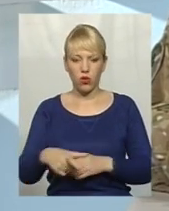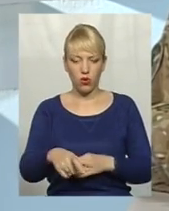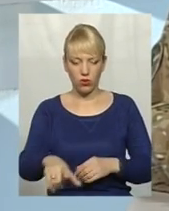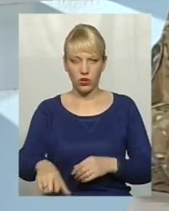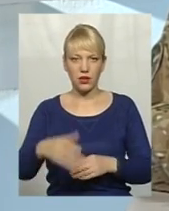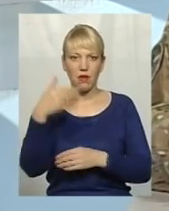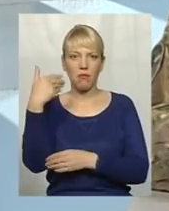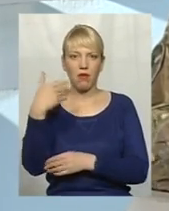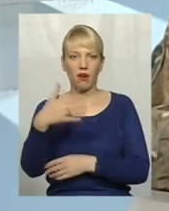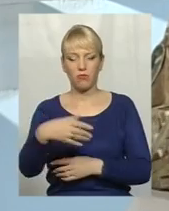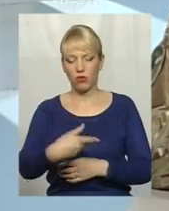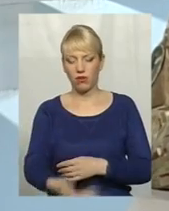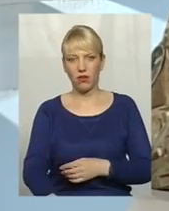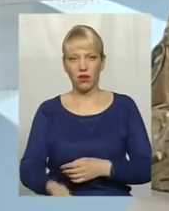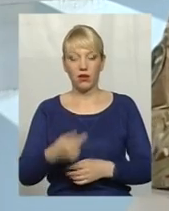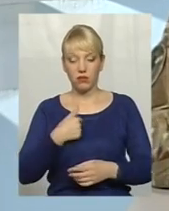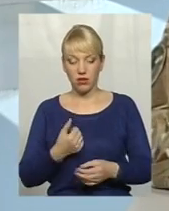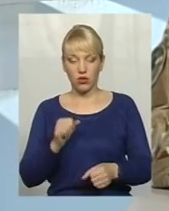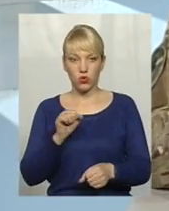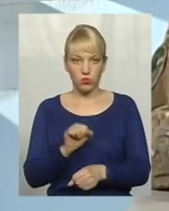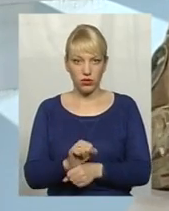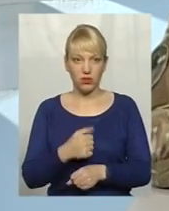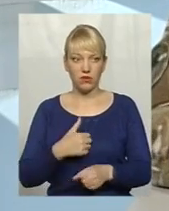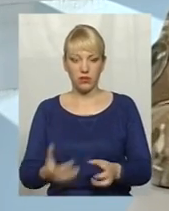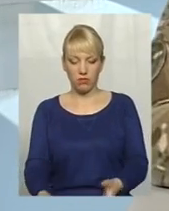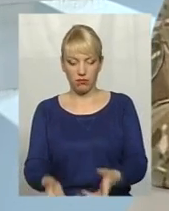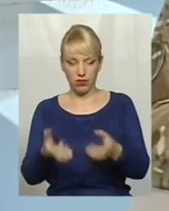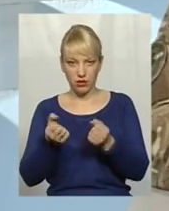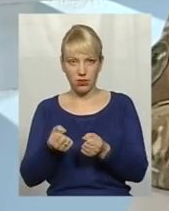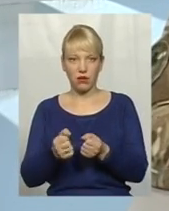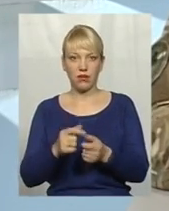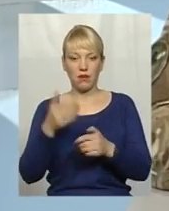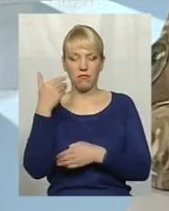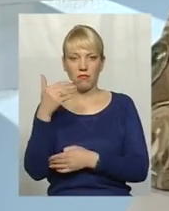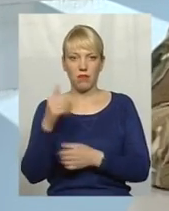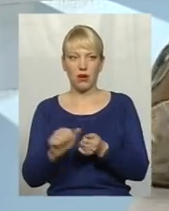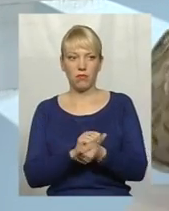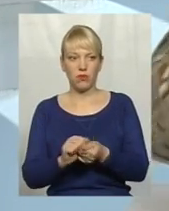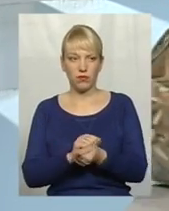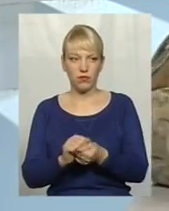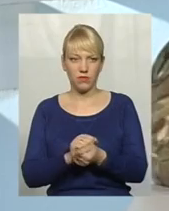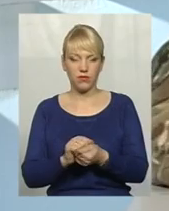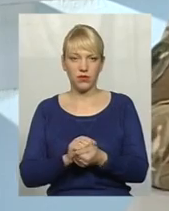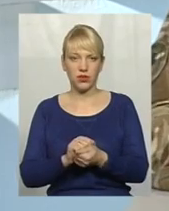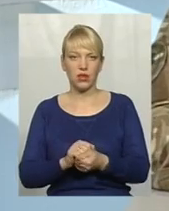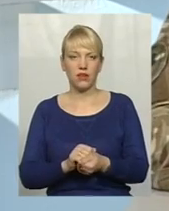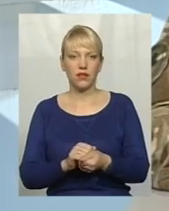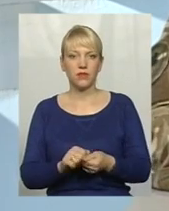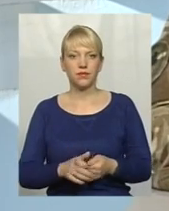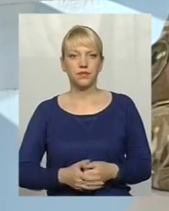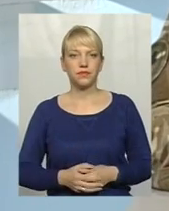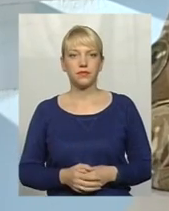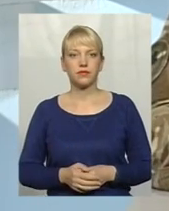зупинився, підняв його, відстирав. Осталися якісь грязні речі на ньому, так, замузені.